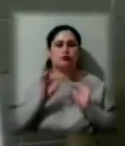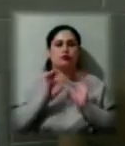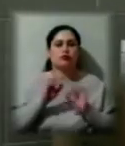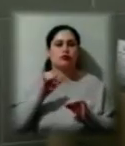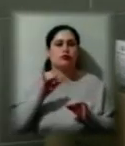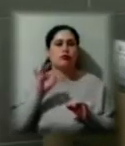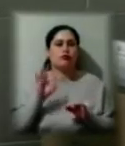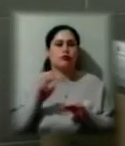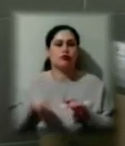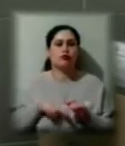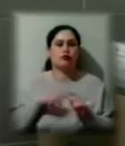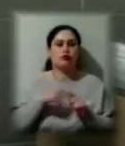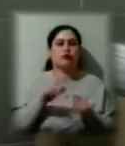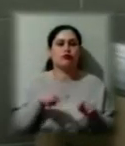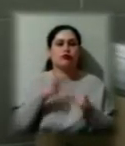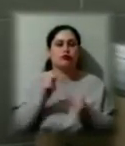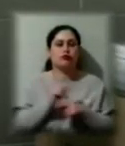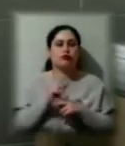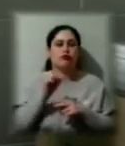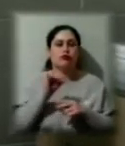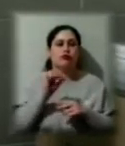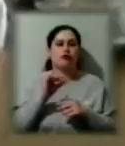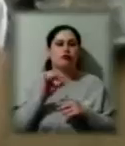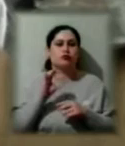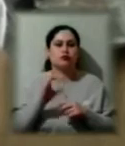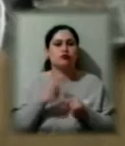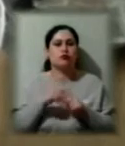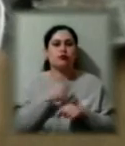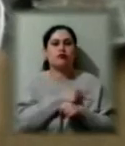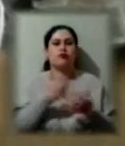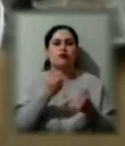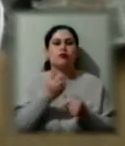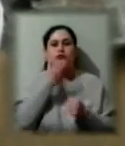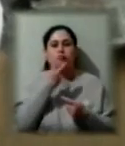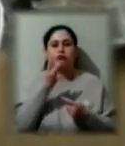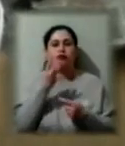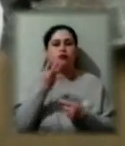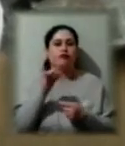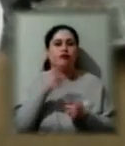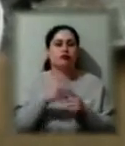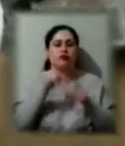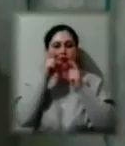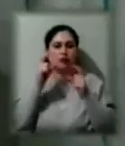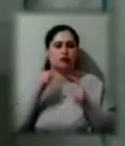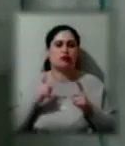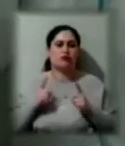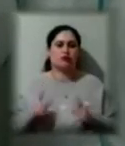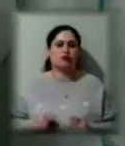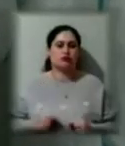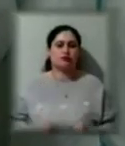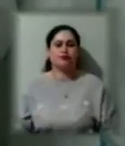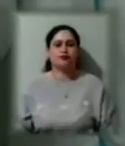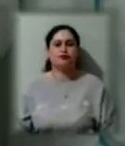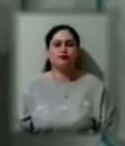відновного лікування Вікторія Бускас. Лікарі отримують маски трьох видів, медичні щитки, окуляри, а також захисні костюми. Цей